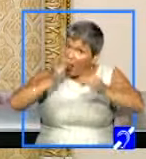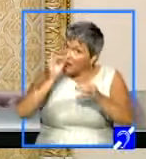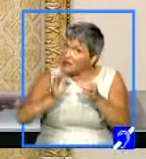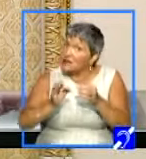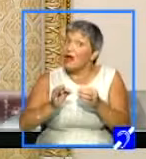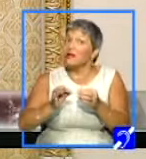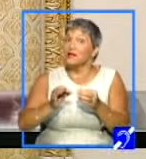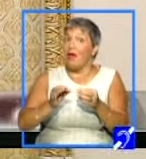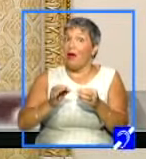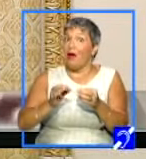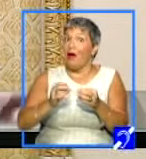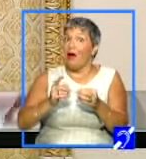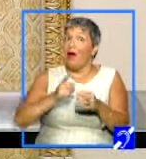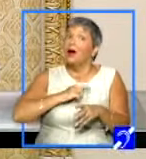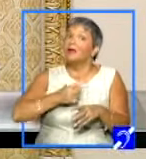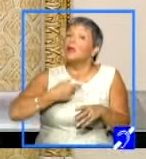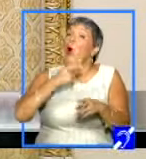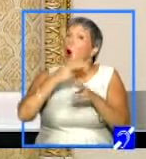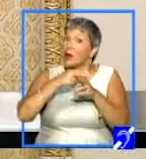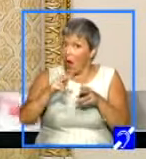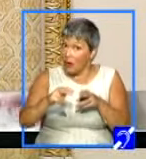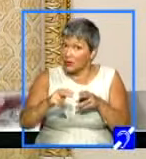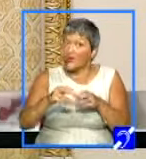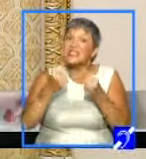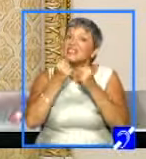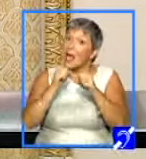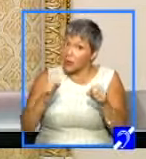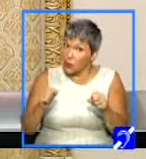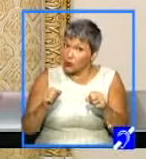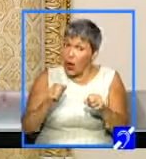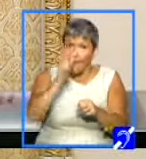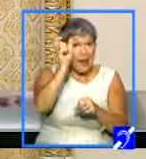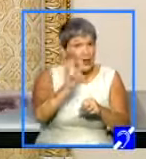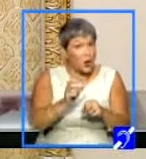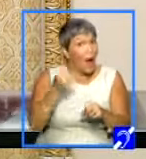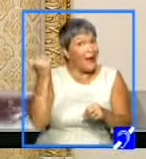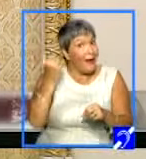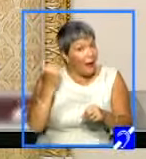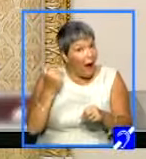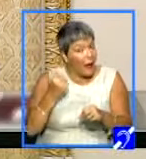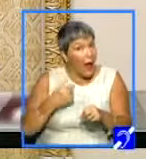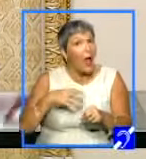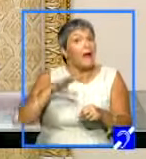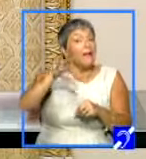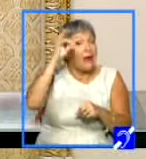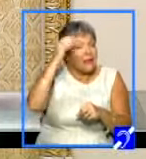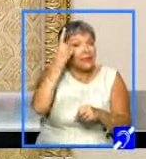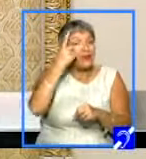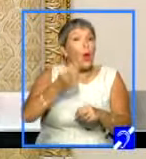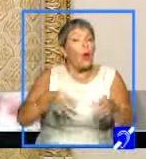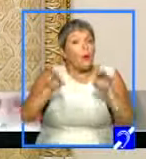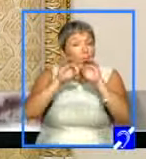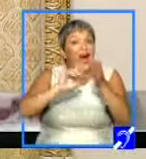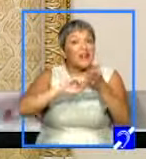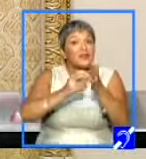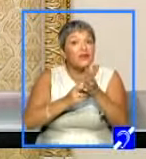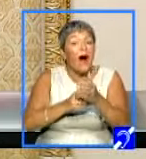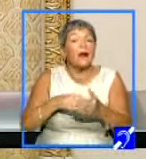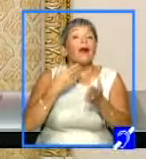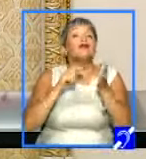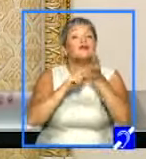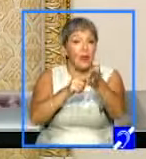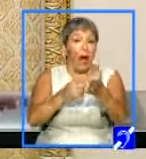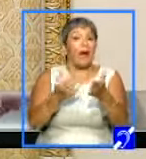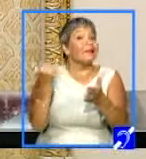situația cu toată răspunderea și cei care pot veni cu soluții să vină cu soluții.